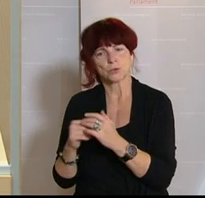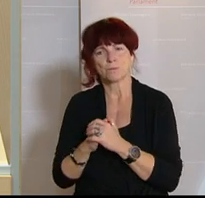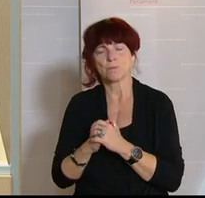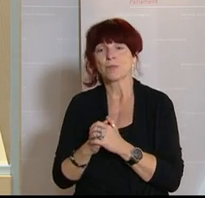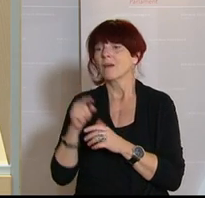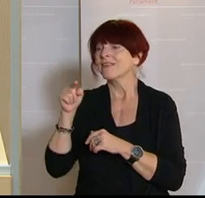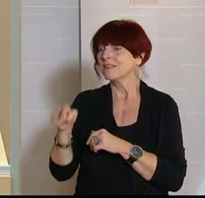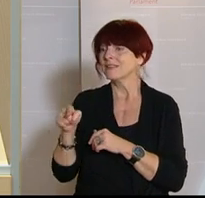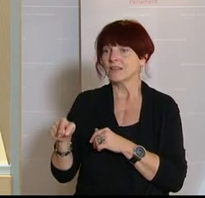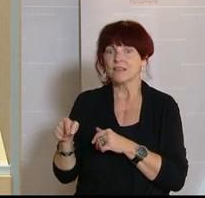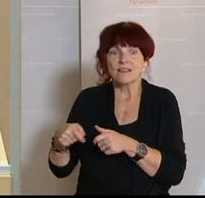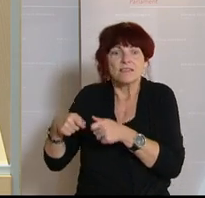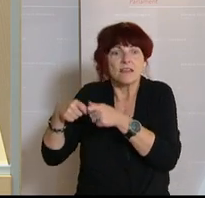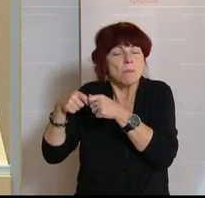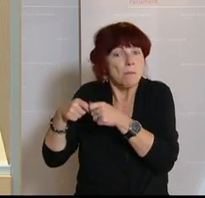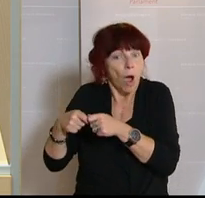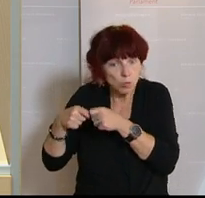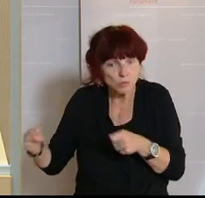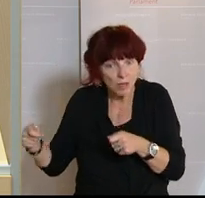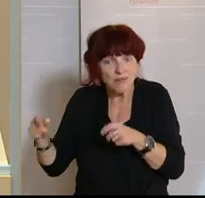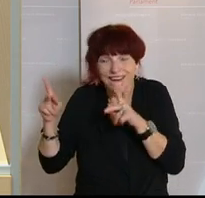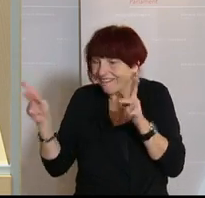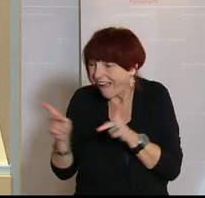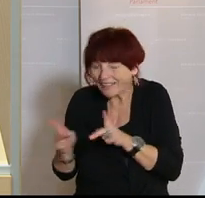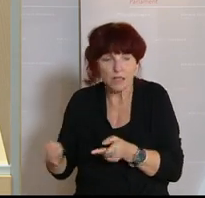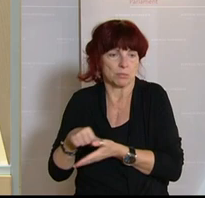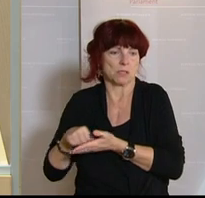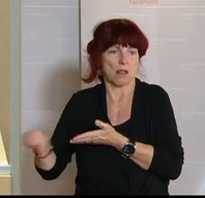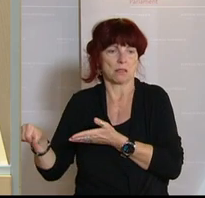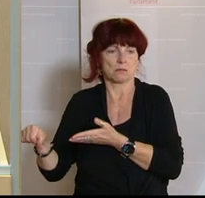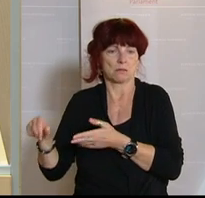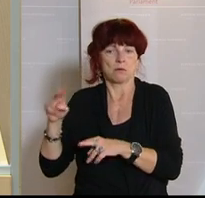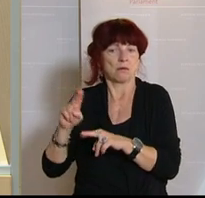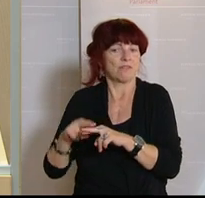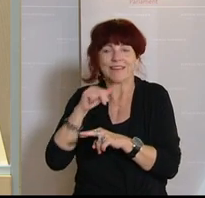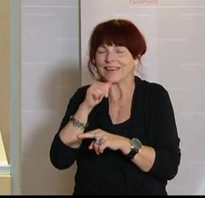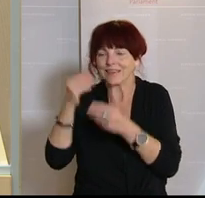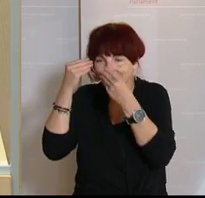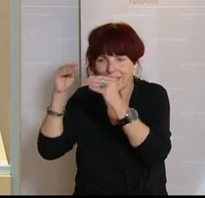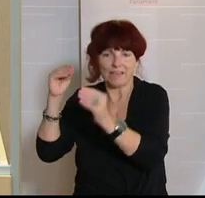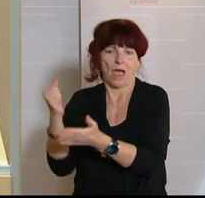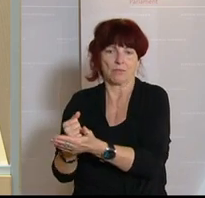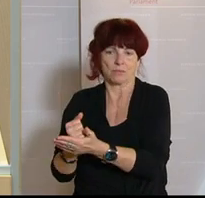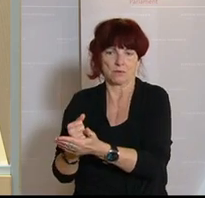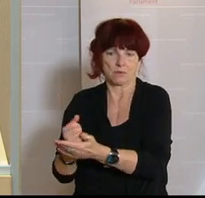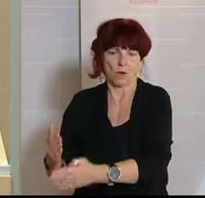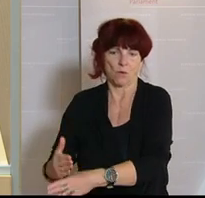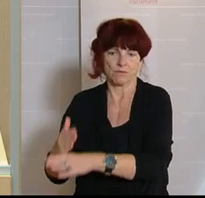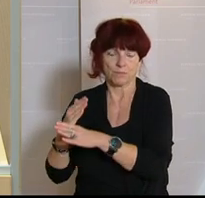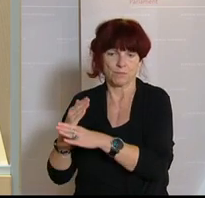Ausmaß gar nicht finanzierbar, wenn wir das nicht hätten. Und die Österreicherinnen und Österreicher haben in dieser